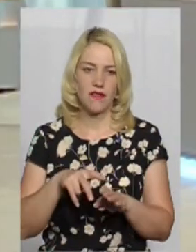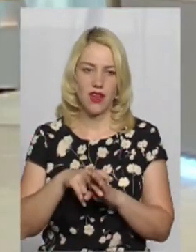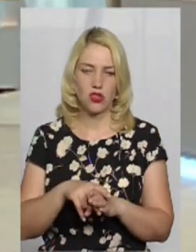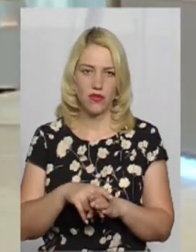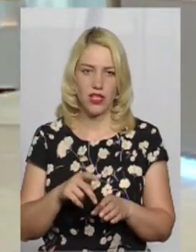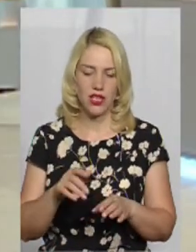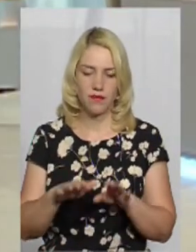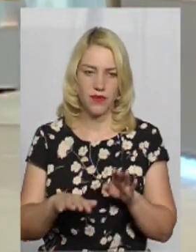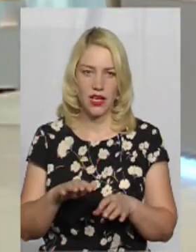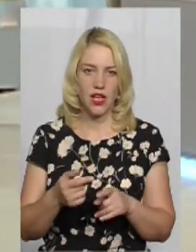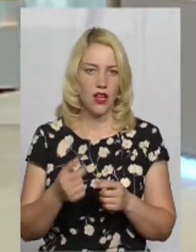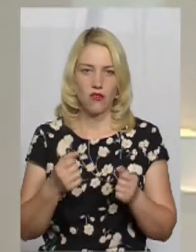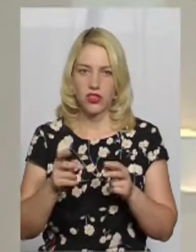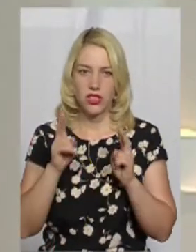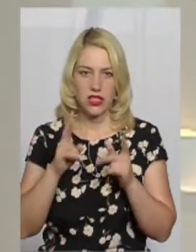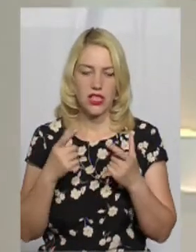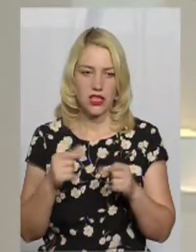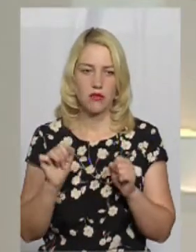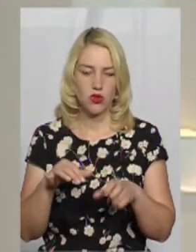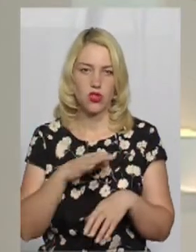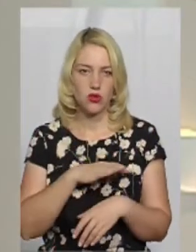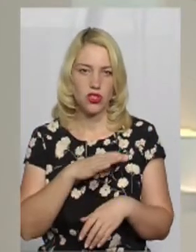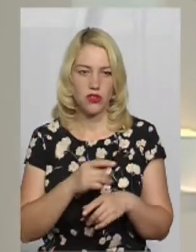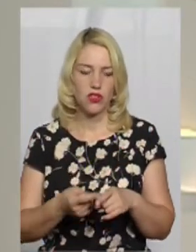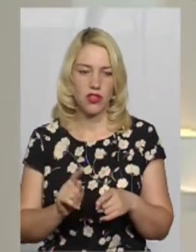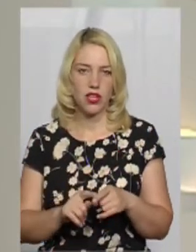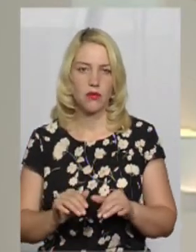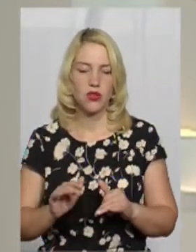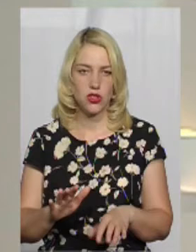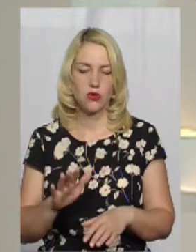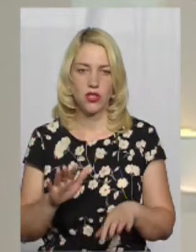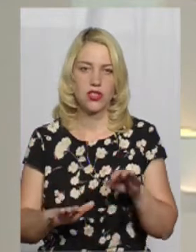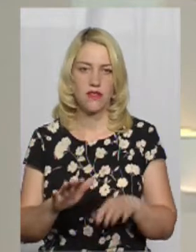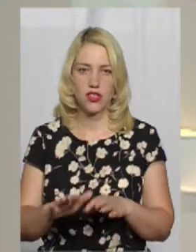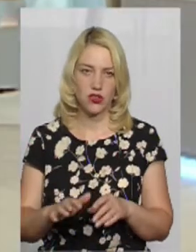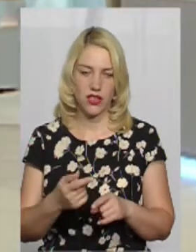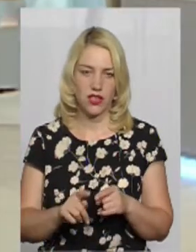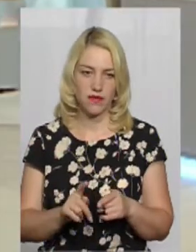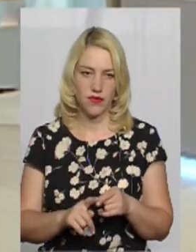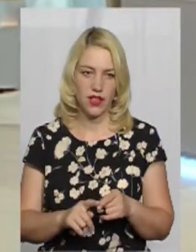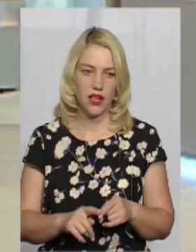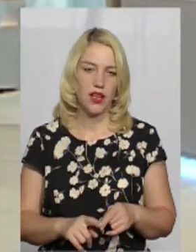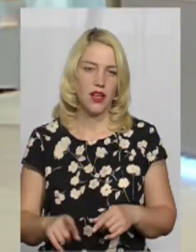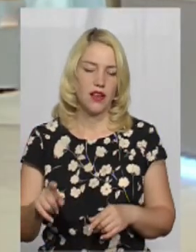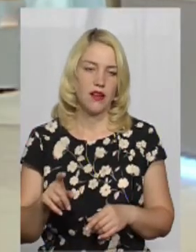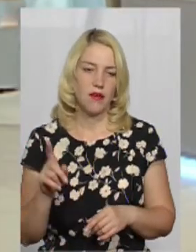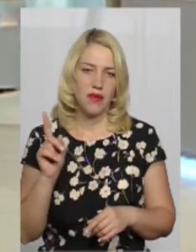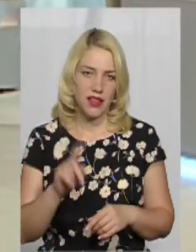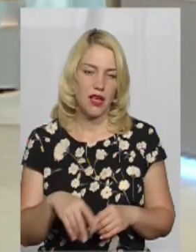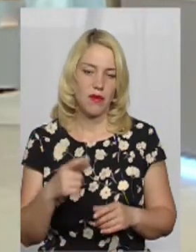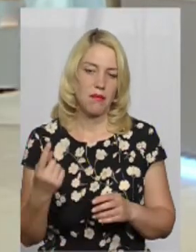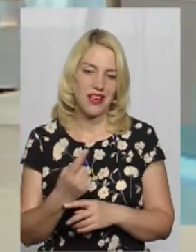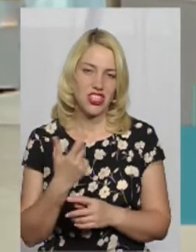То водії не знають, де їх може очікувати ця процедура зважування? Ну, принаймні, перших 30 хвилин.